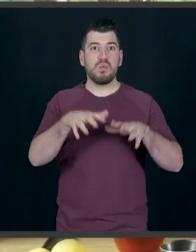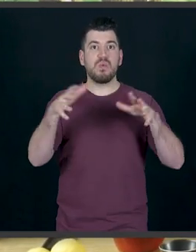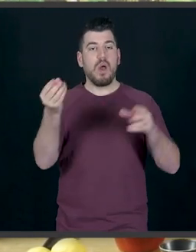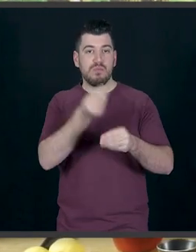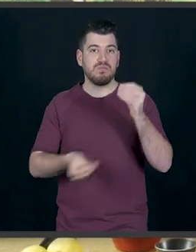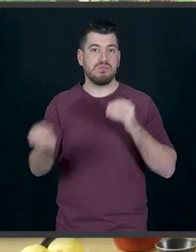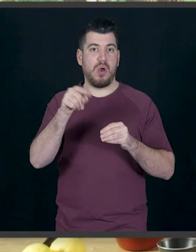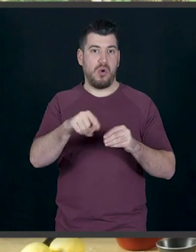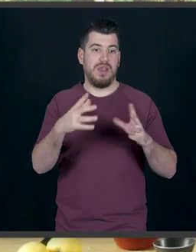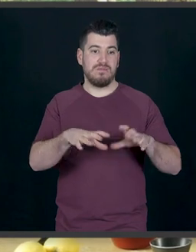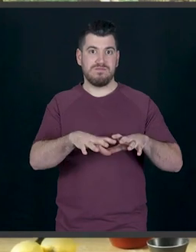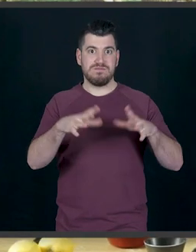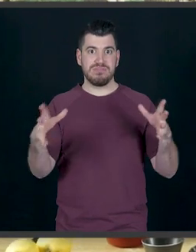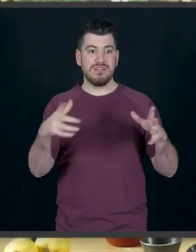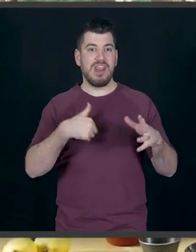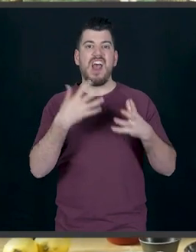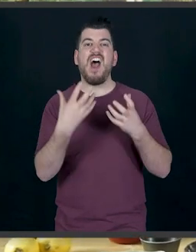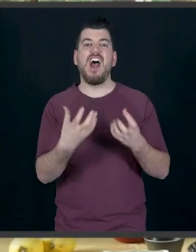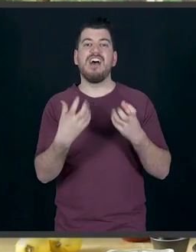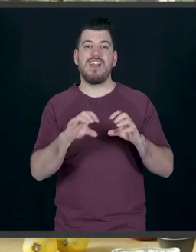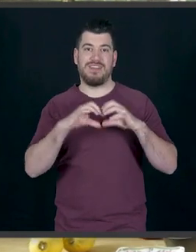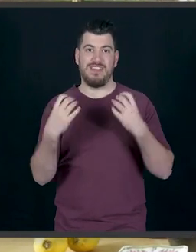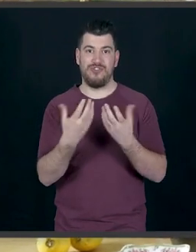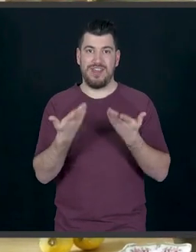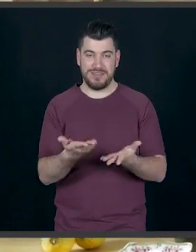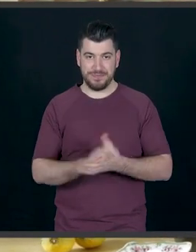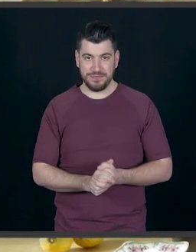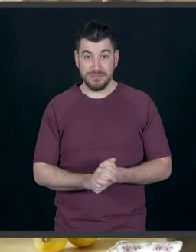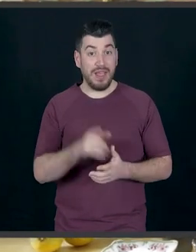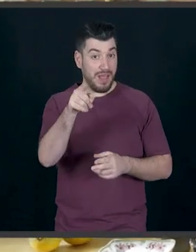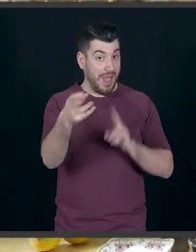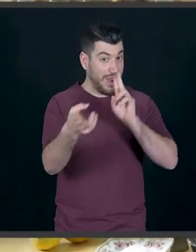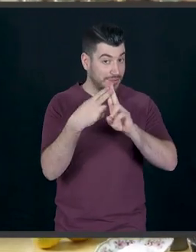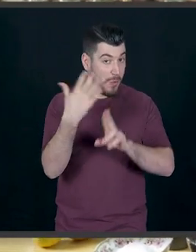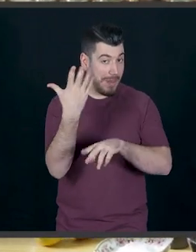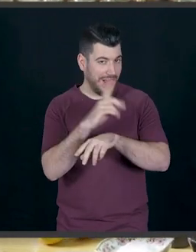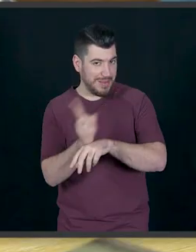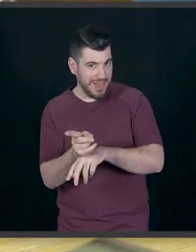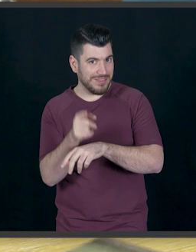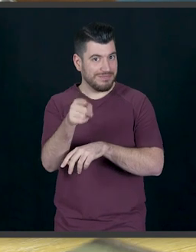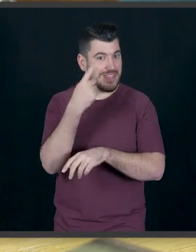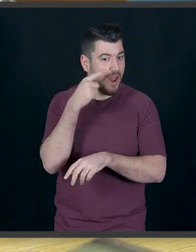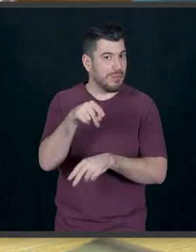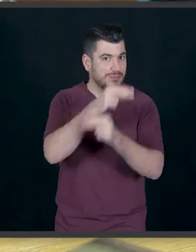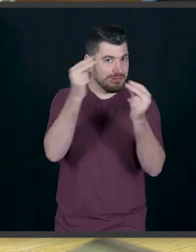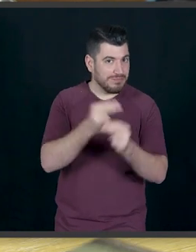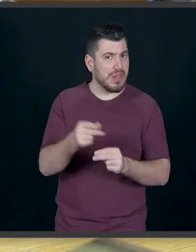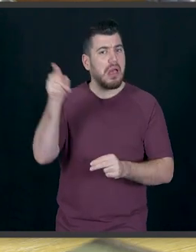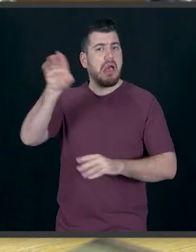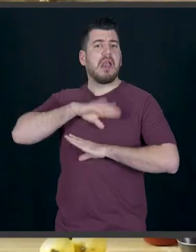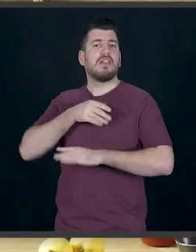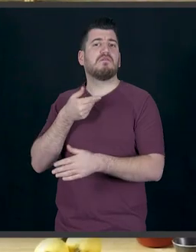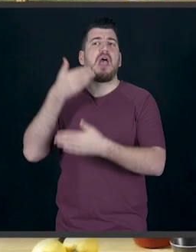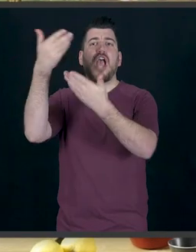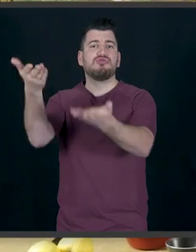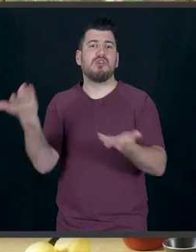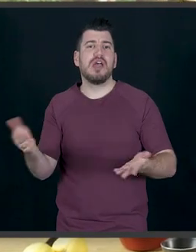ακόμα περισσότερο το ζυμάρι μου, για να γίνουν πιο αφρά τα ντόνατς μου στο τέλος. Άρα, ραντεβού σε 5 λεπτάκια, θα είστε το μοναδικοί. Βγείτε έξω στο μπαλκόνι,